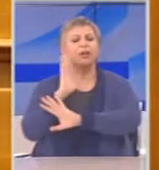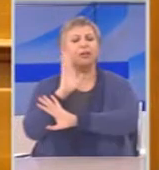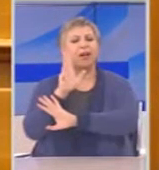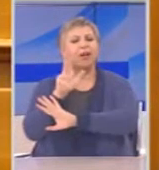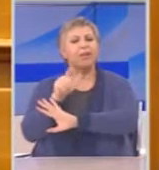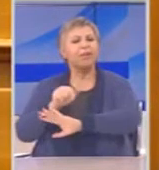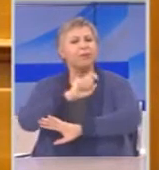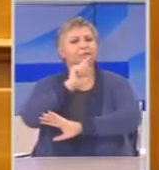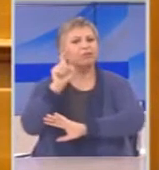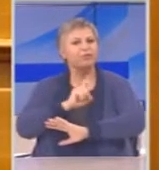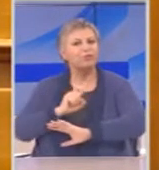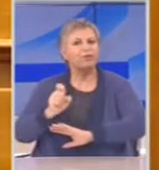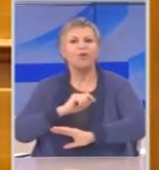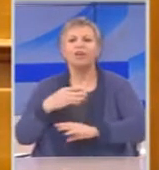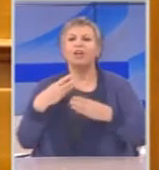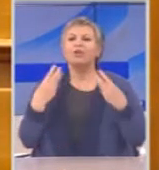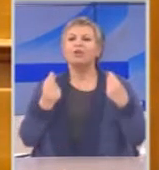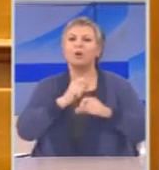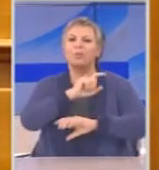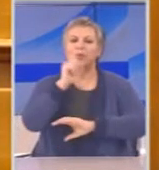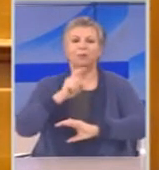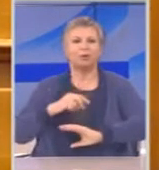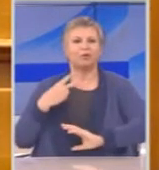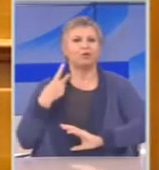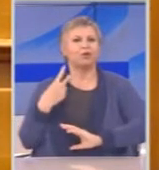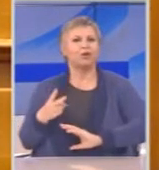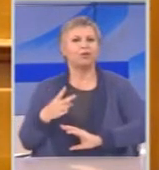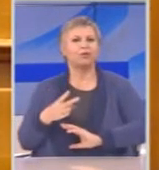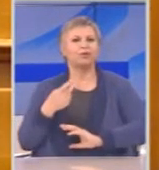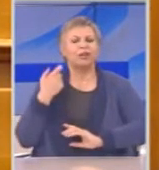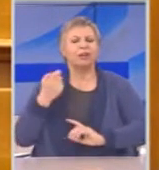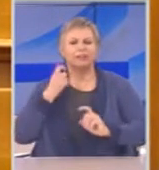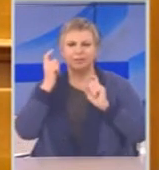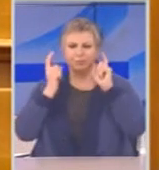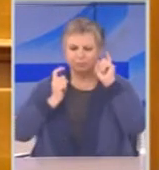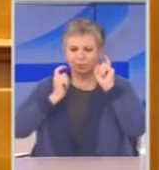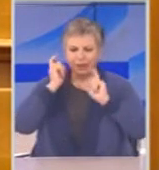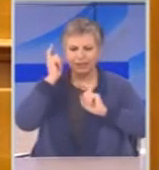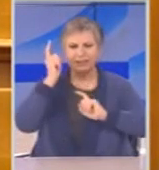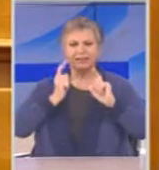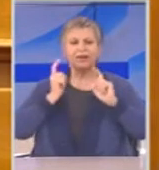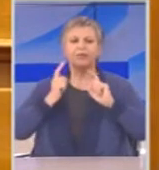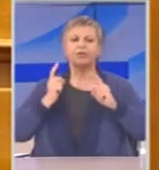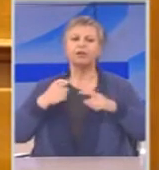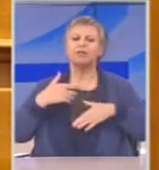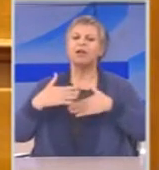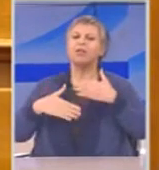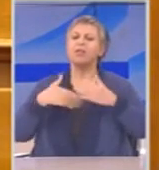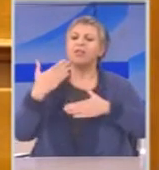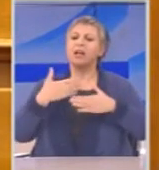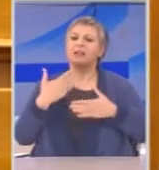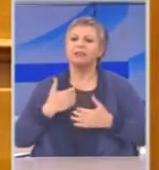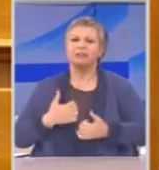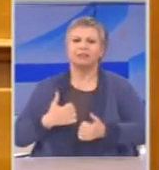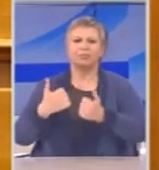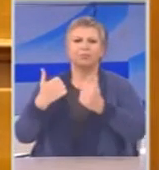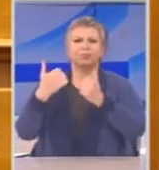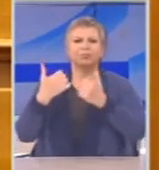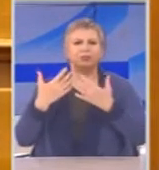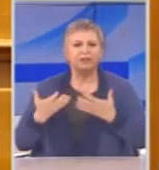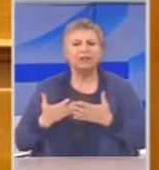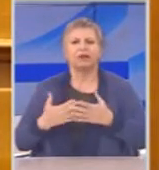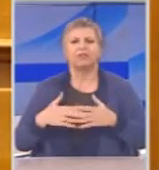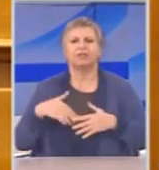έχουν μόνο και μόνο τις διαδικασίες της καταπίεσης, της